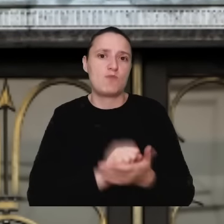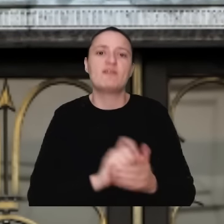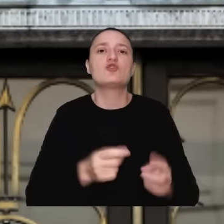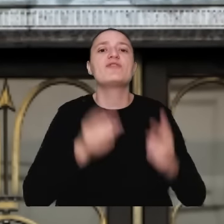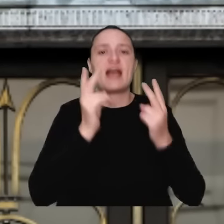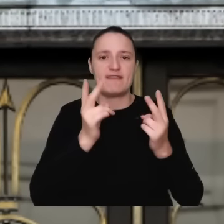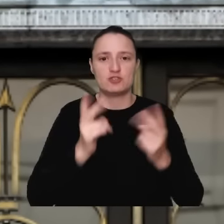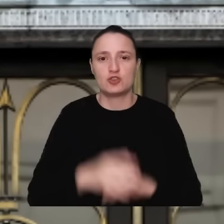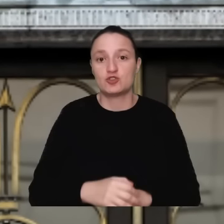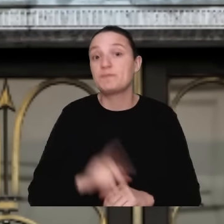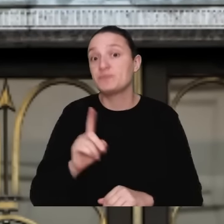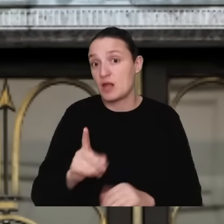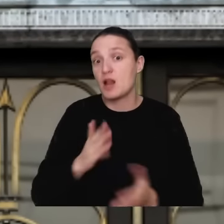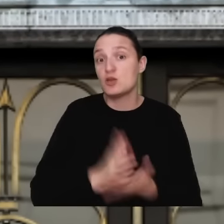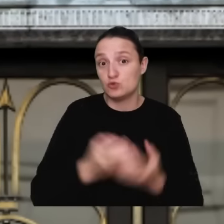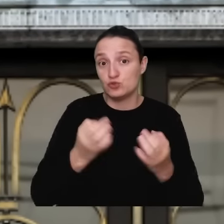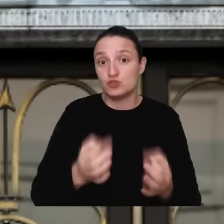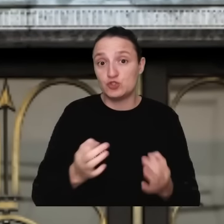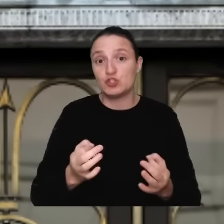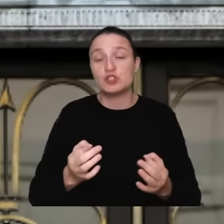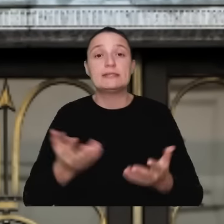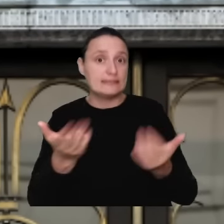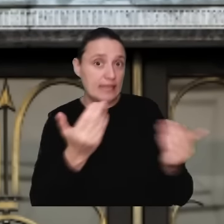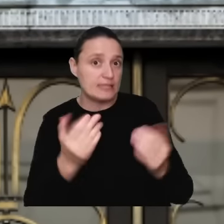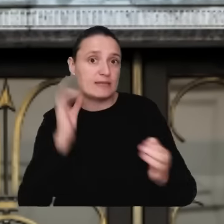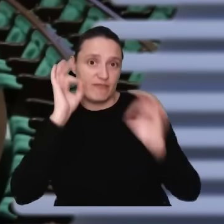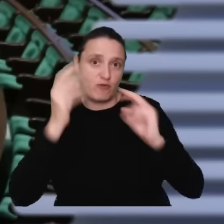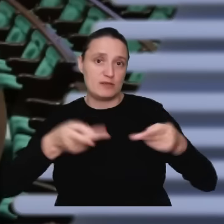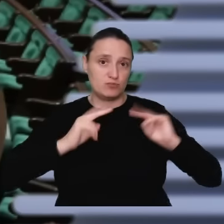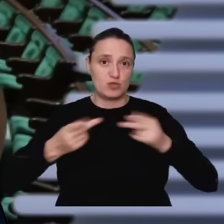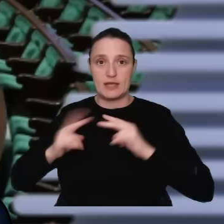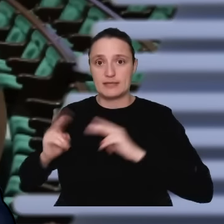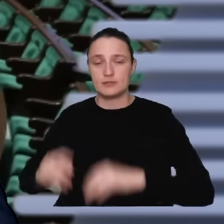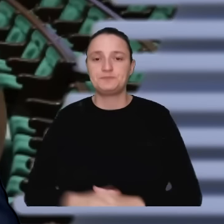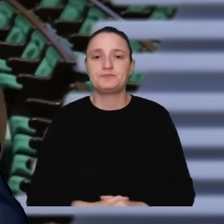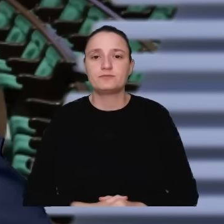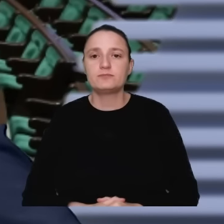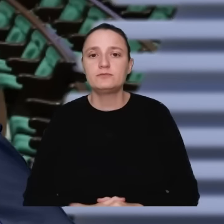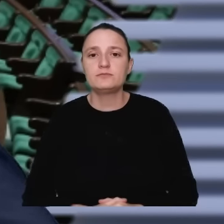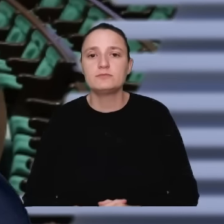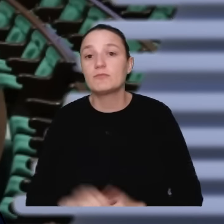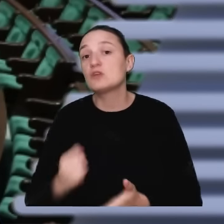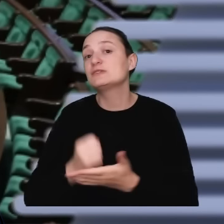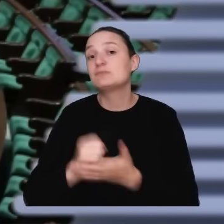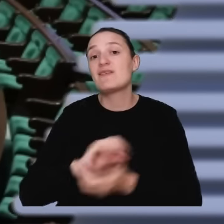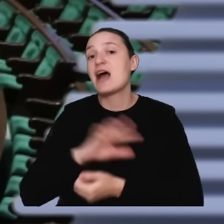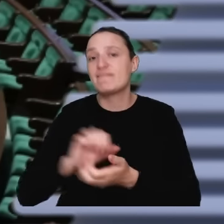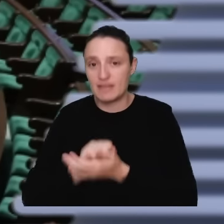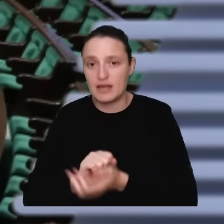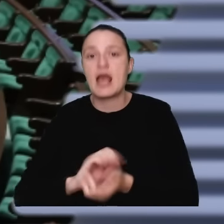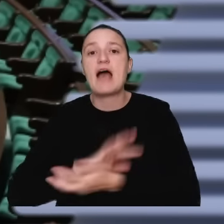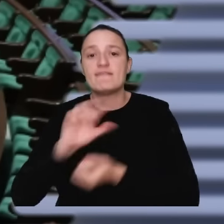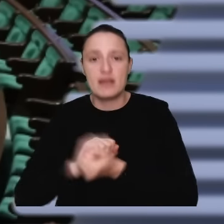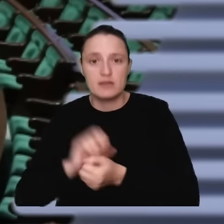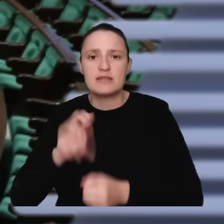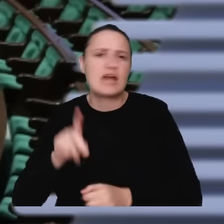sprawami, ale już dzisiaj zachęcam do informowania. Bo my mówimy dzisiaj o tych największych aferach. Pan nawiązuje też do tego, o czym mówią media. Jest na pewno szereg